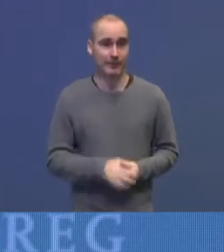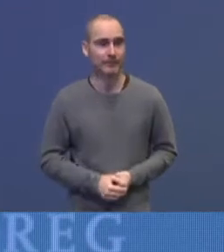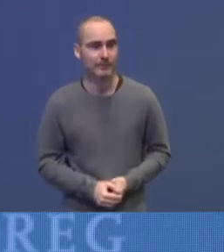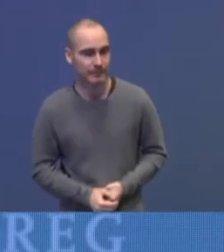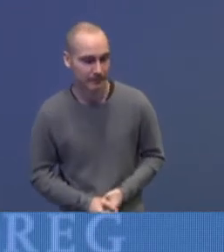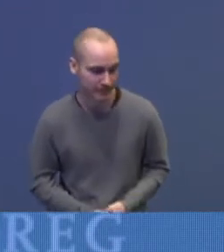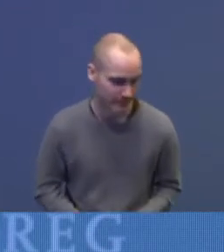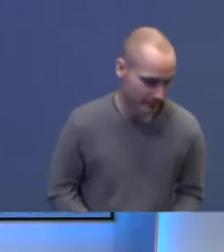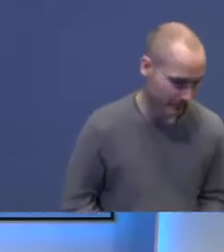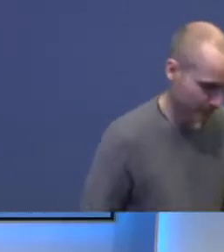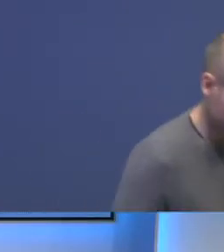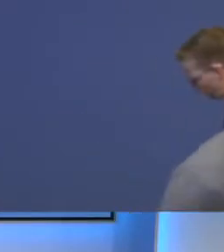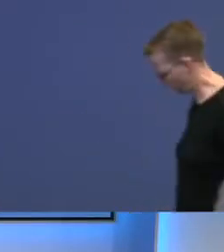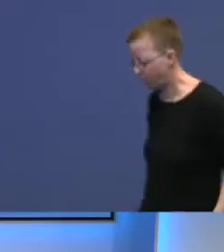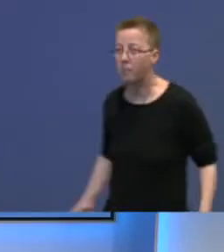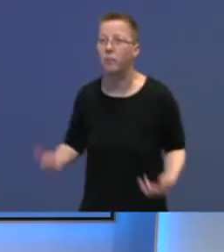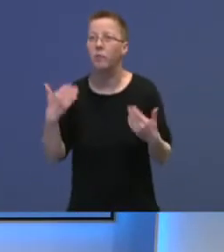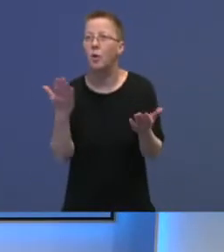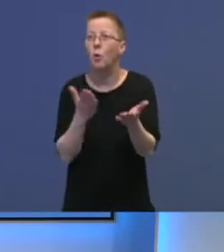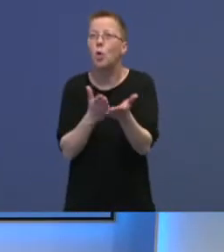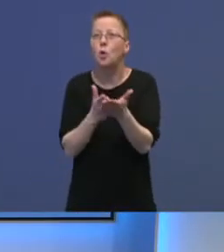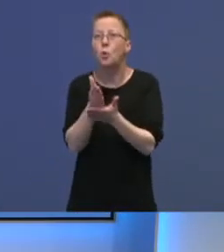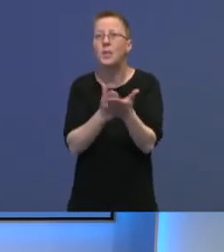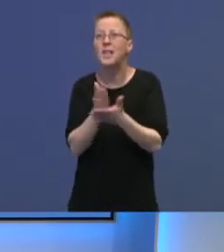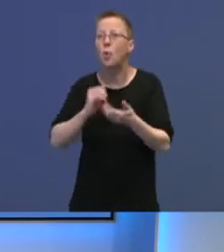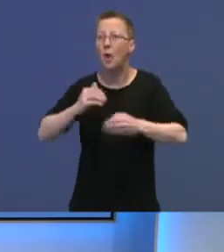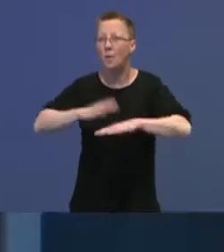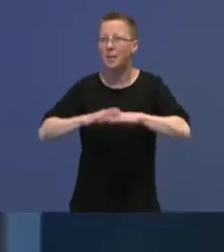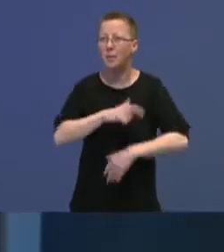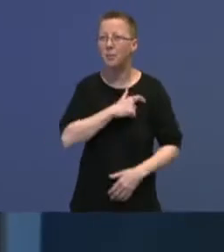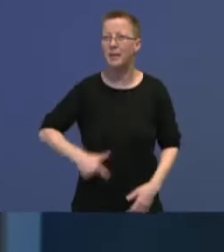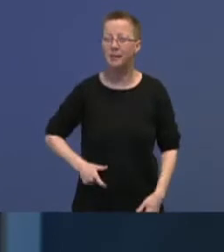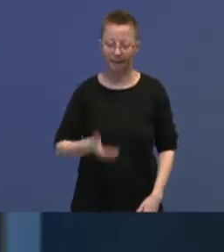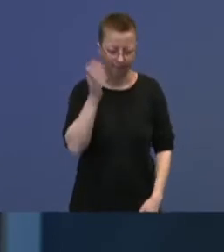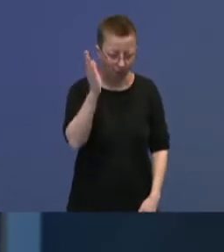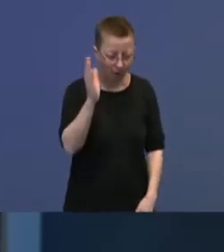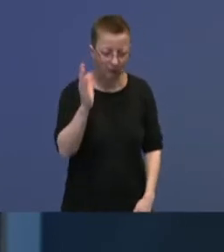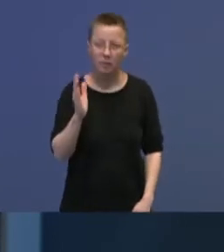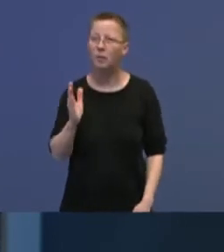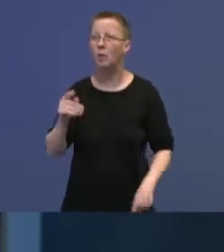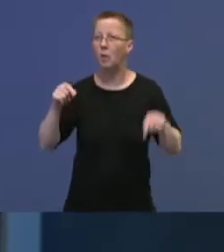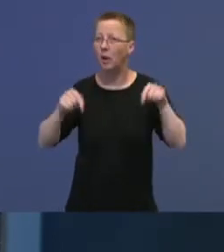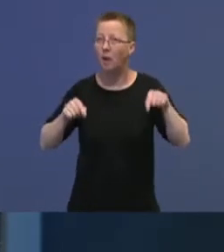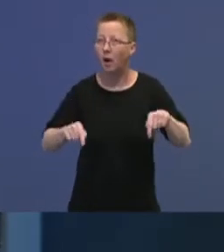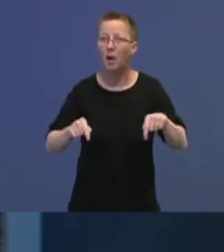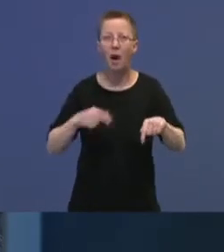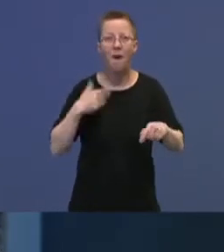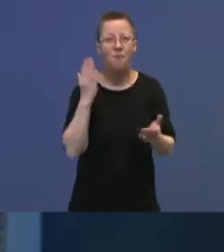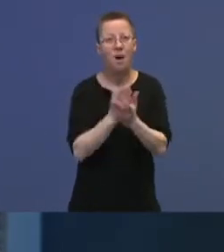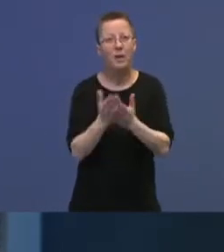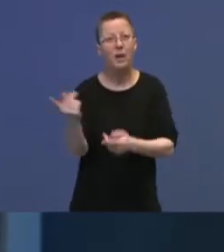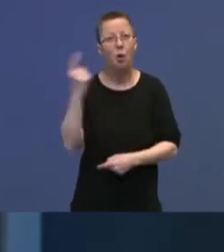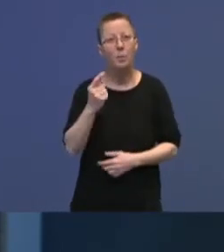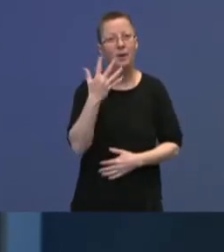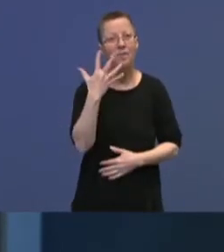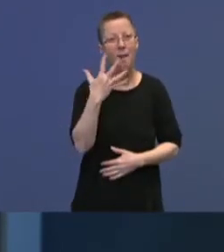Takk. Da er jeg over til justits- og beredskapsministeren. Takk. Her i dag har det kommet rundt 5000